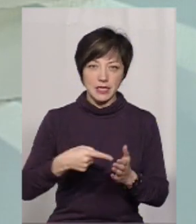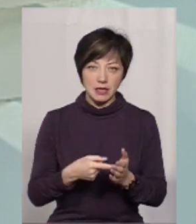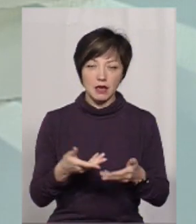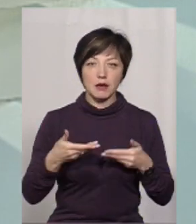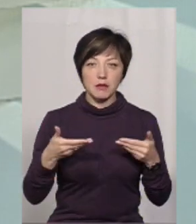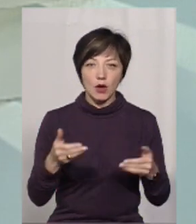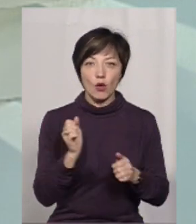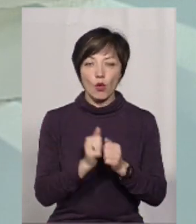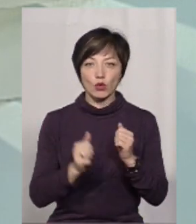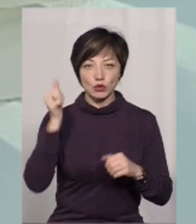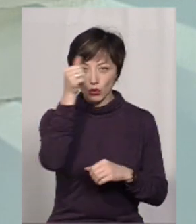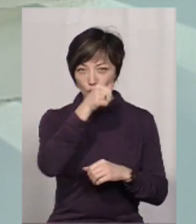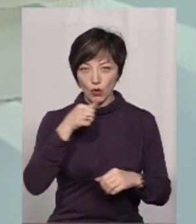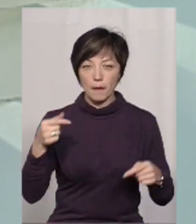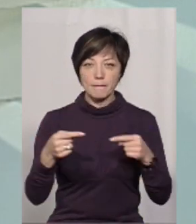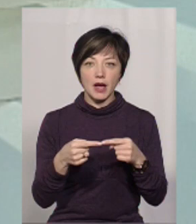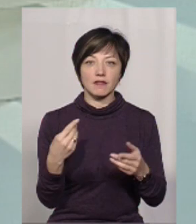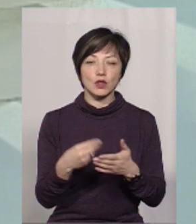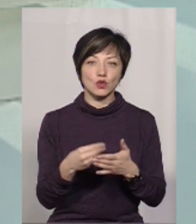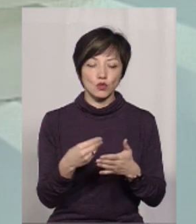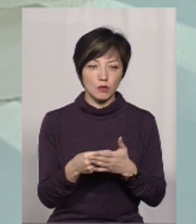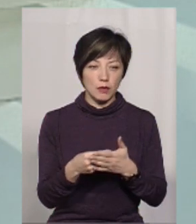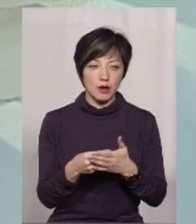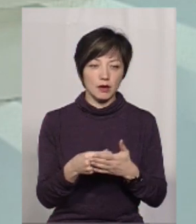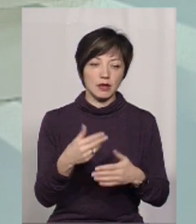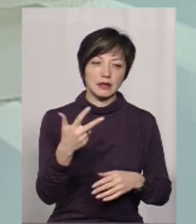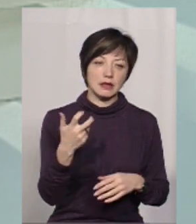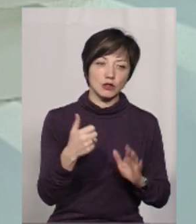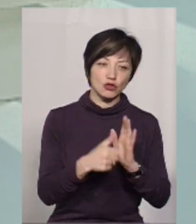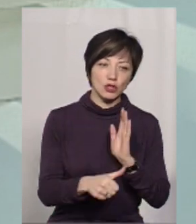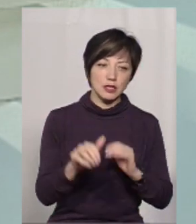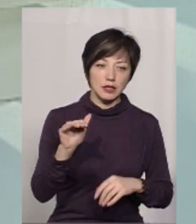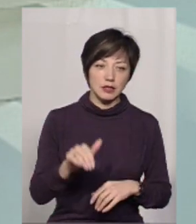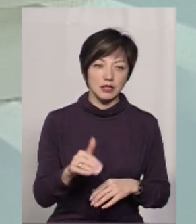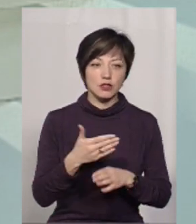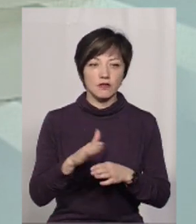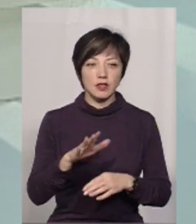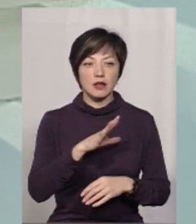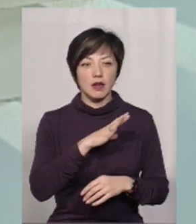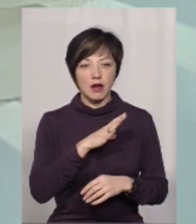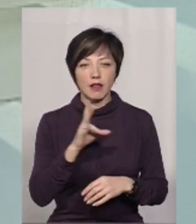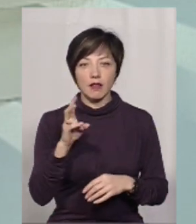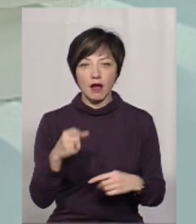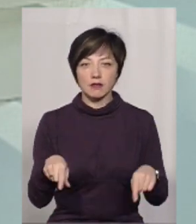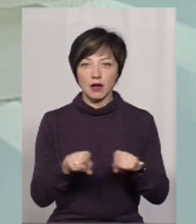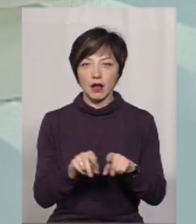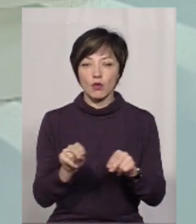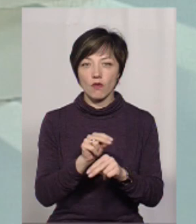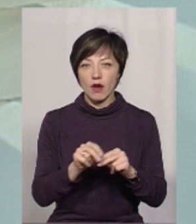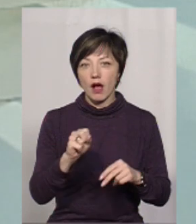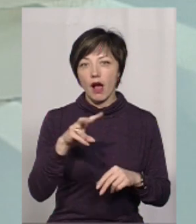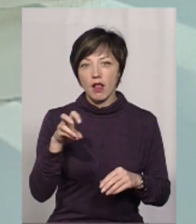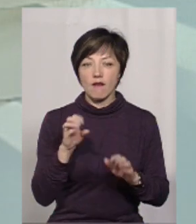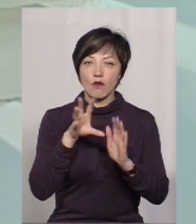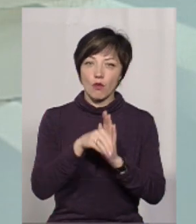і ми кожного року певна сума, десь 360 тисяч, виділялися на отаке лікування, але